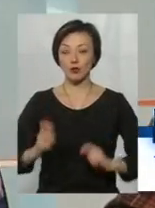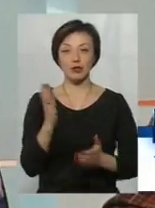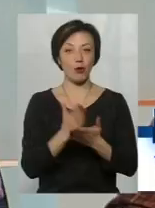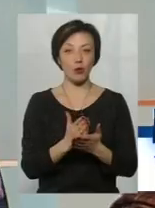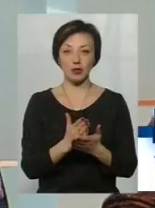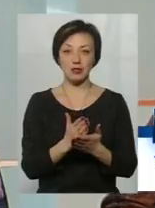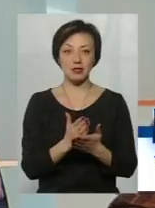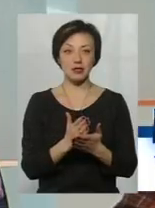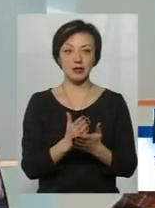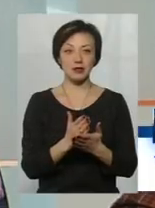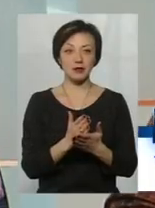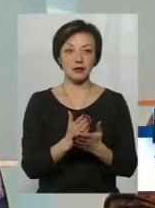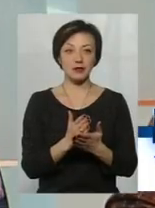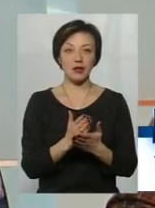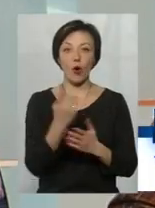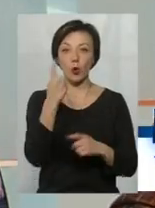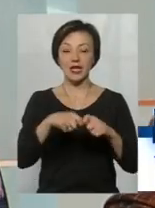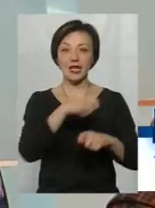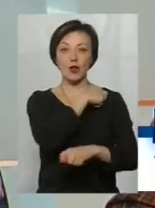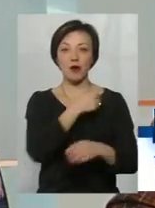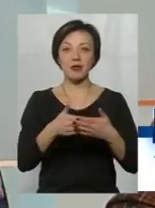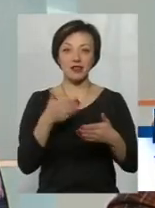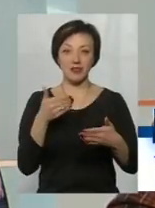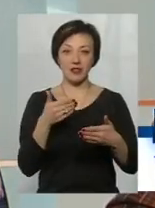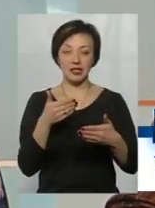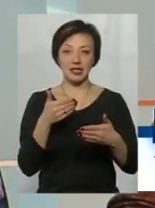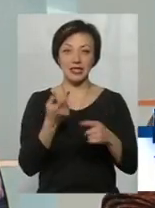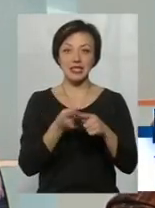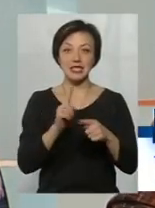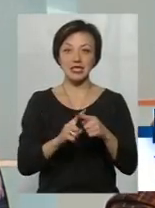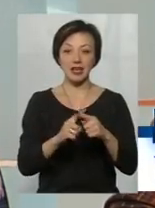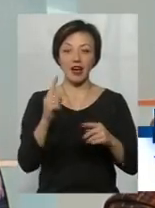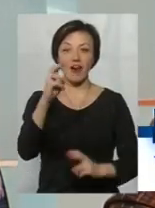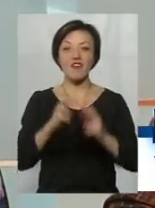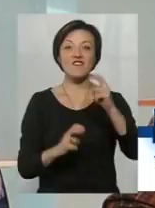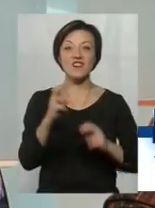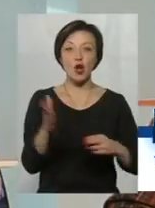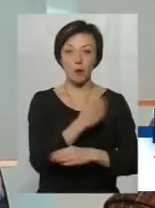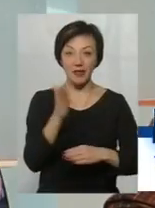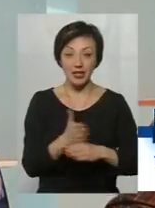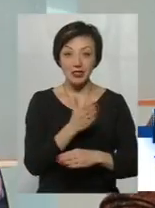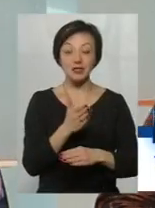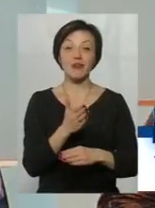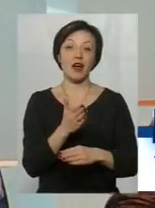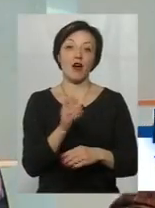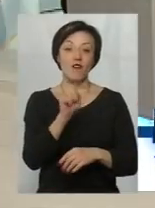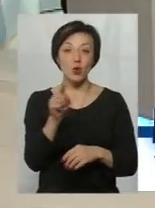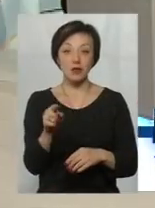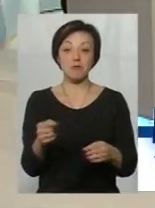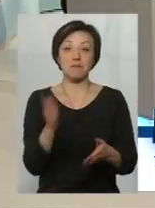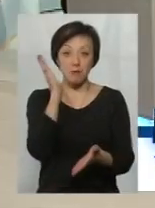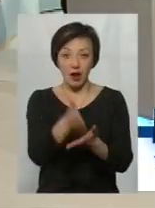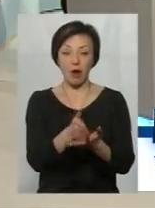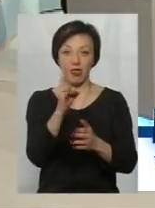кілометр від цих виробничих ліній. Вони безпосередньо вже на